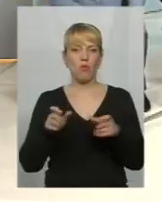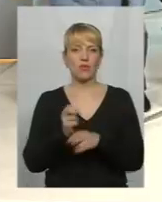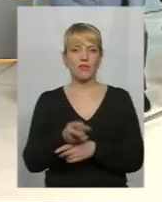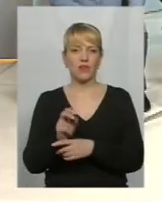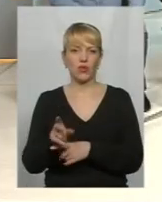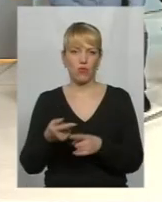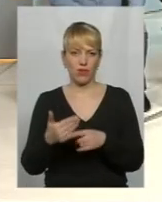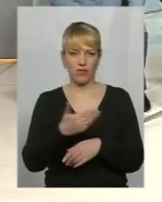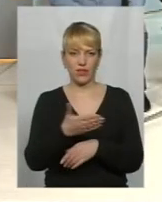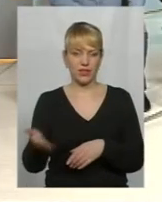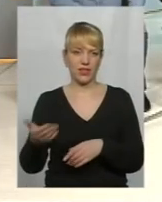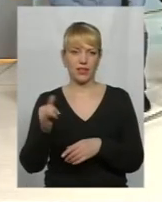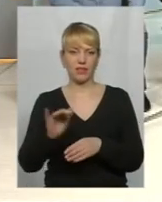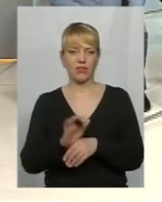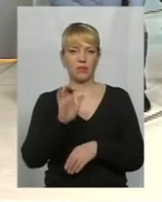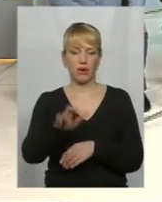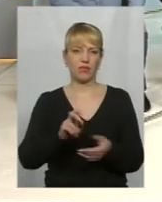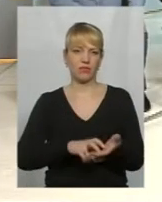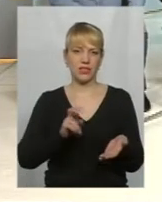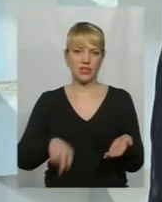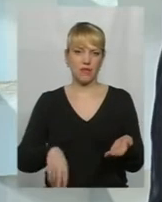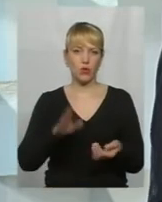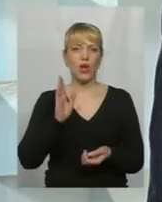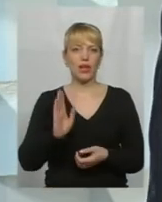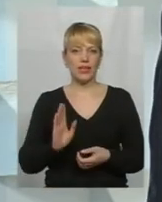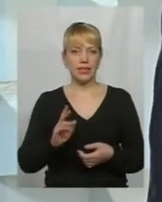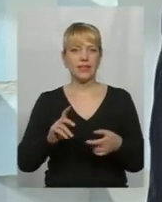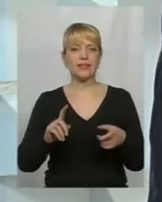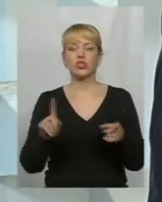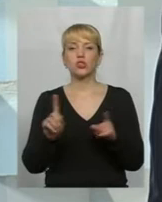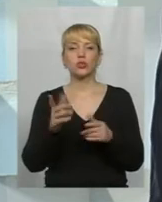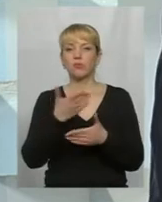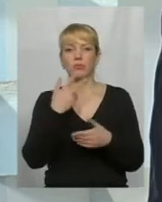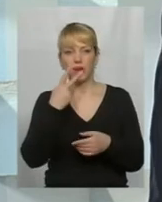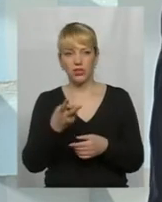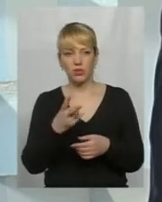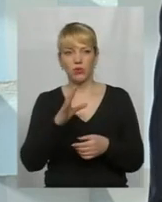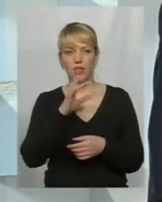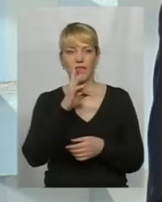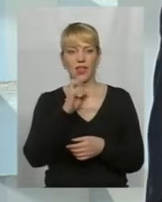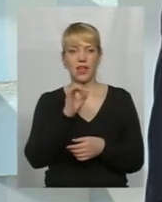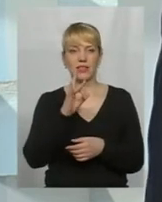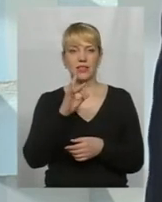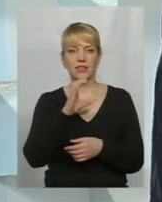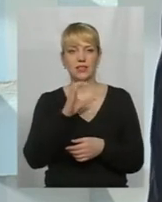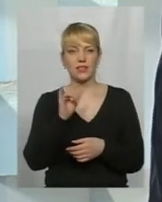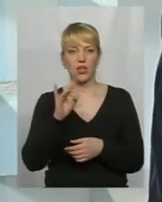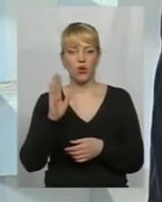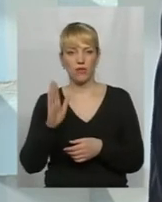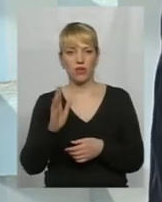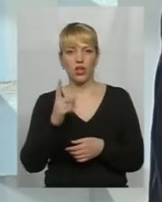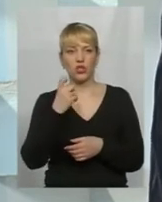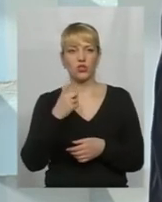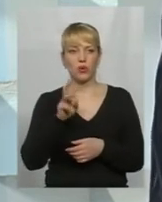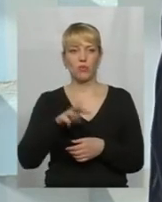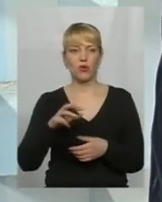їх сьогодні відправив відставку. Разом з тим, що ми сьогодні бачимо, що Насіров 100 мільйонів